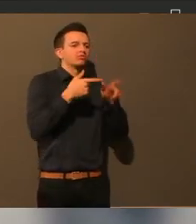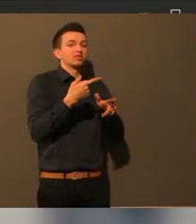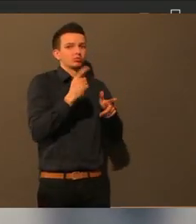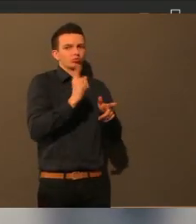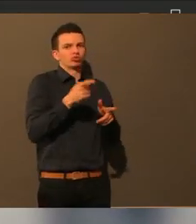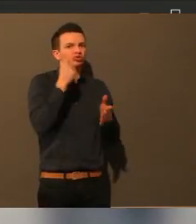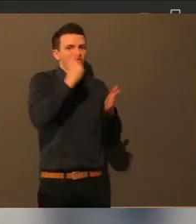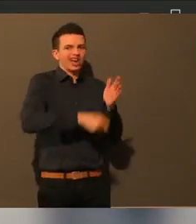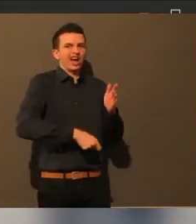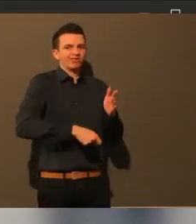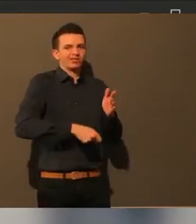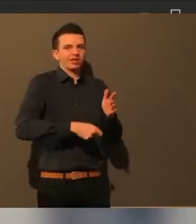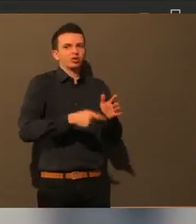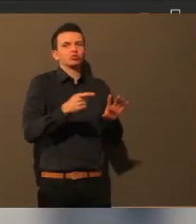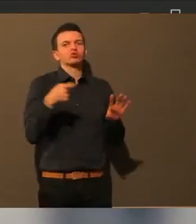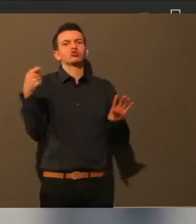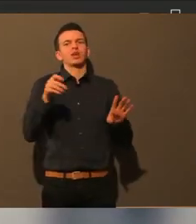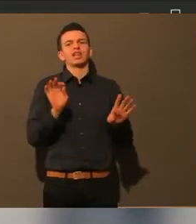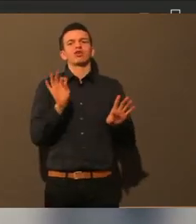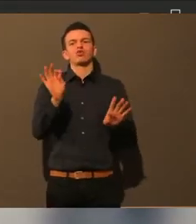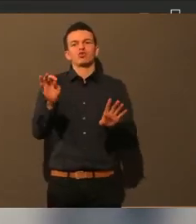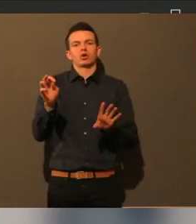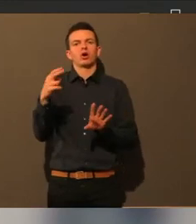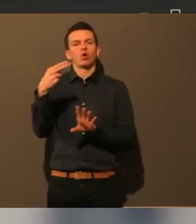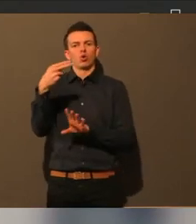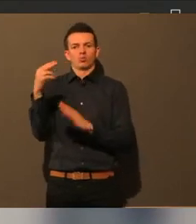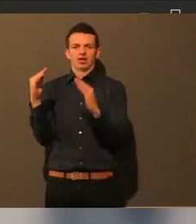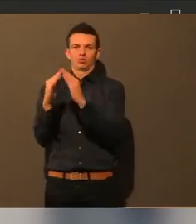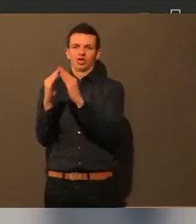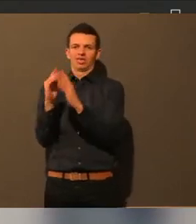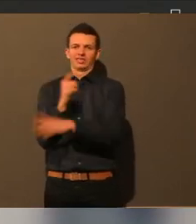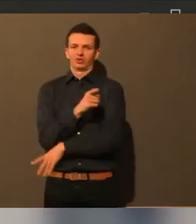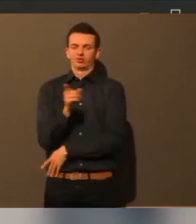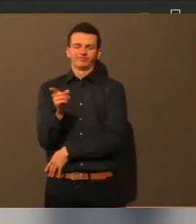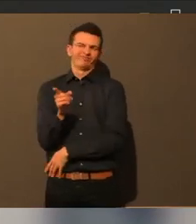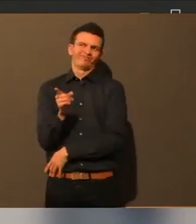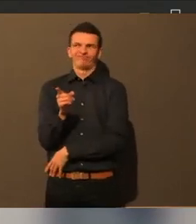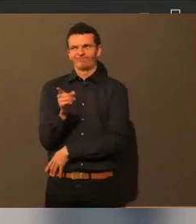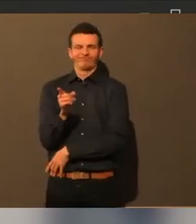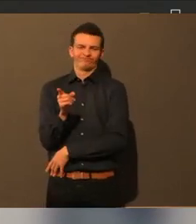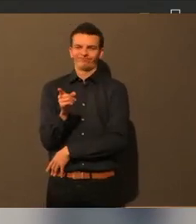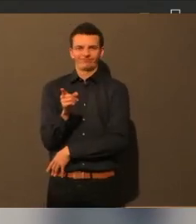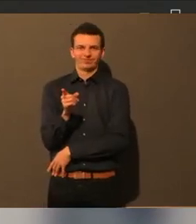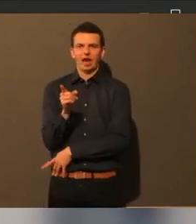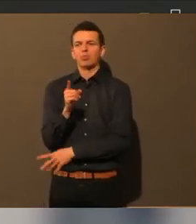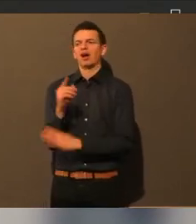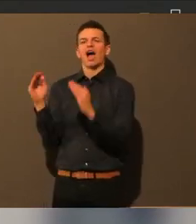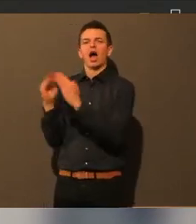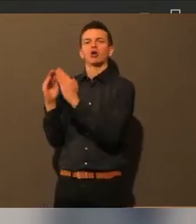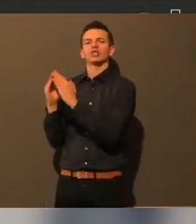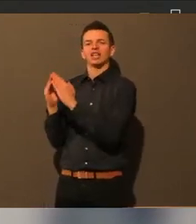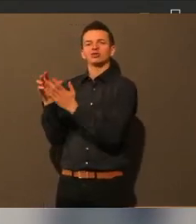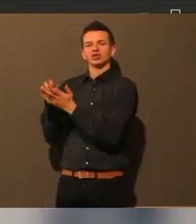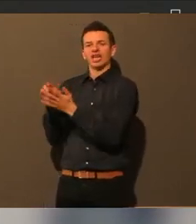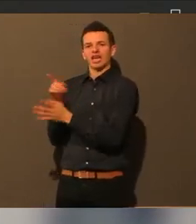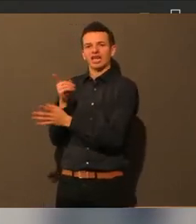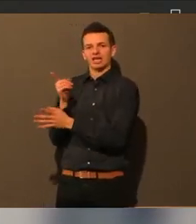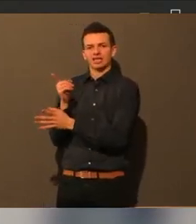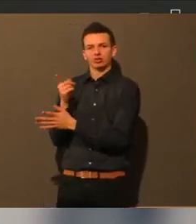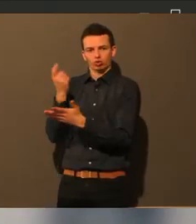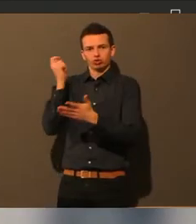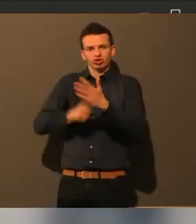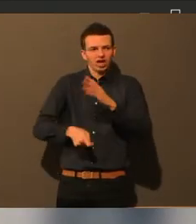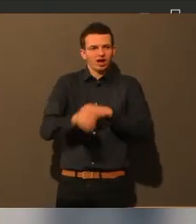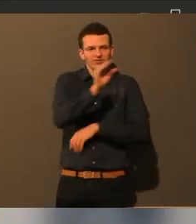Aber wie gesagt, ich kann Ihnen versichern, dass das eine Haushaltsstelle ist, die eben wieder der Allgemeinheit dann zur Verfügung gestellt wird. Also das läuft wieder in die Stadt